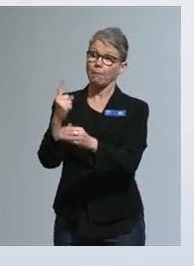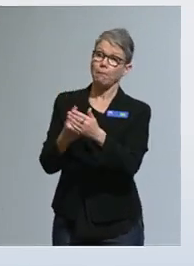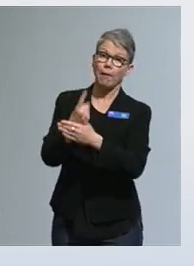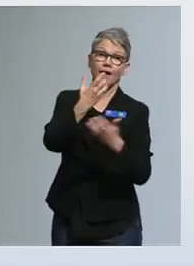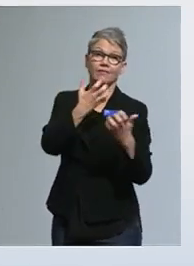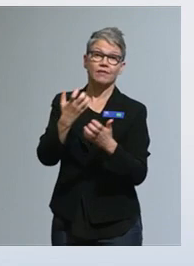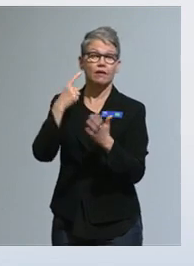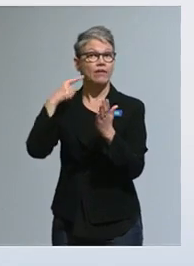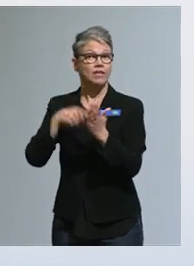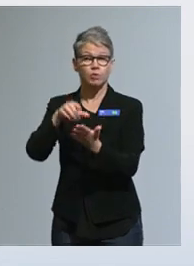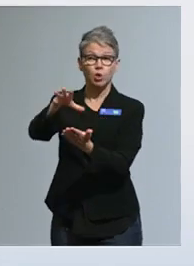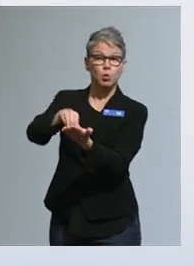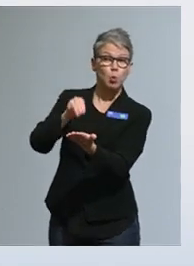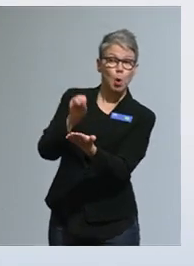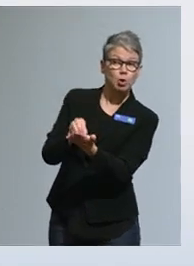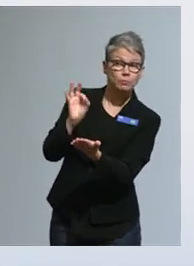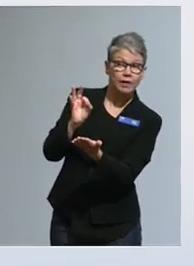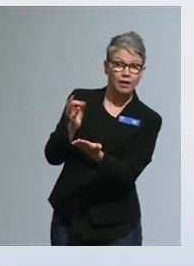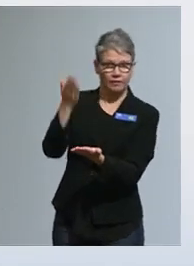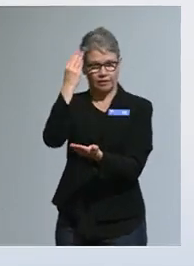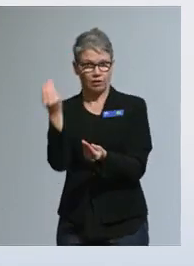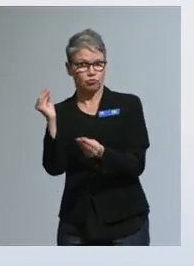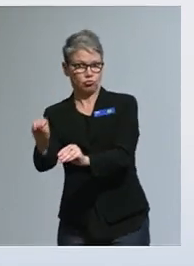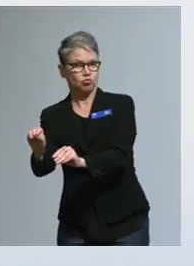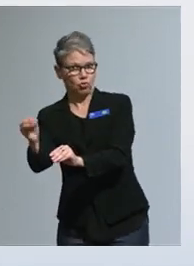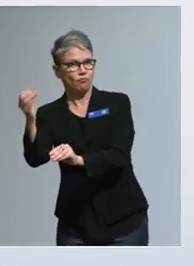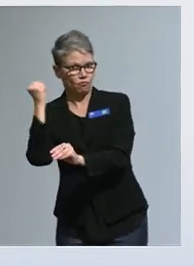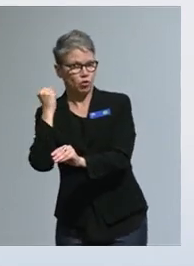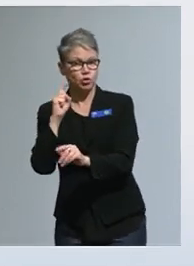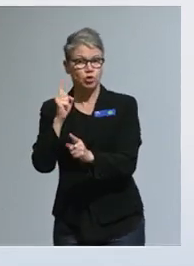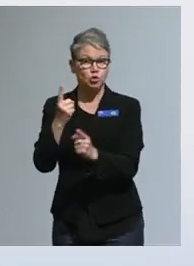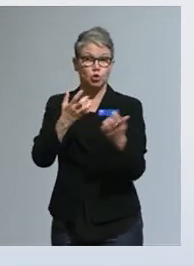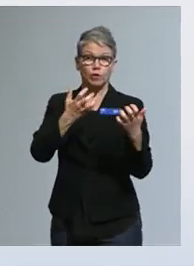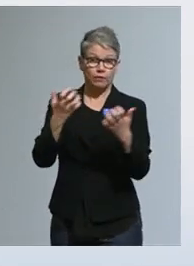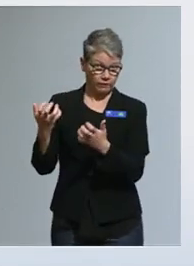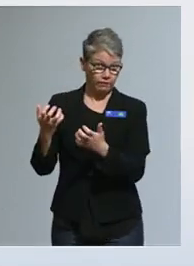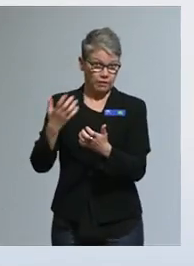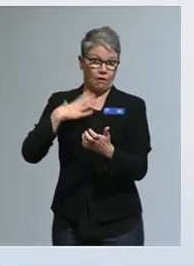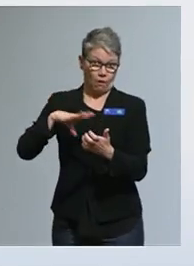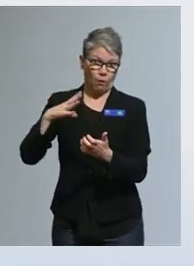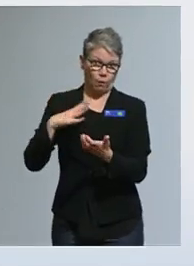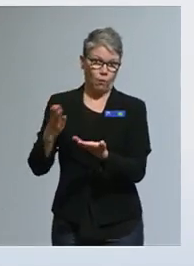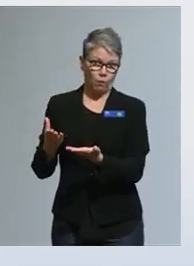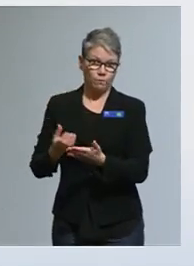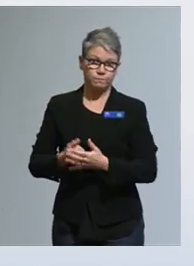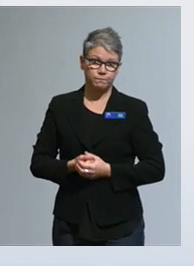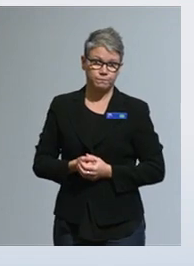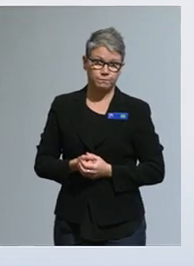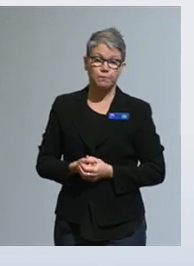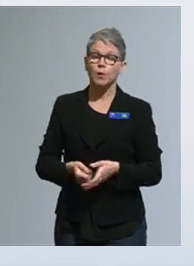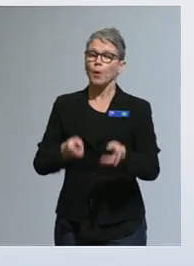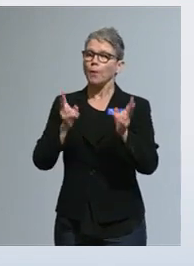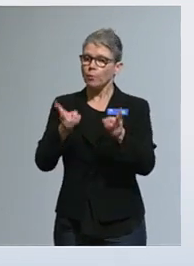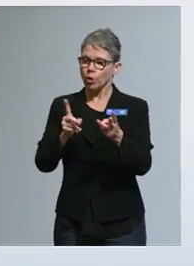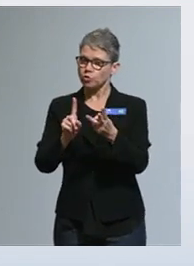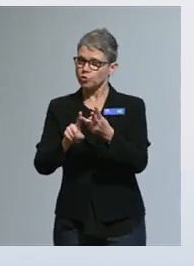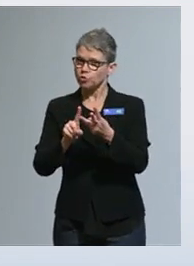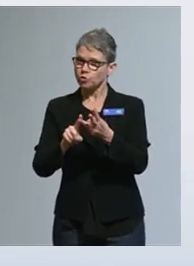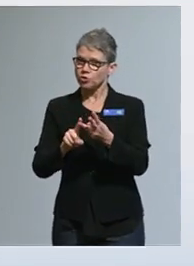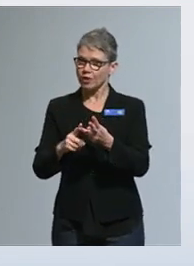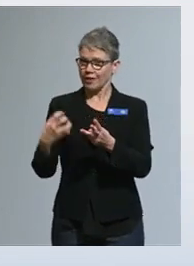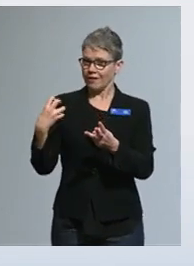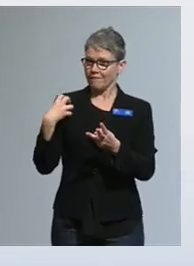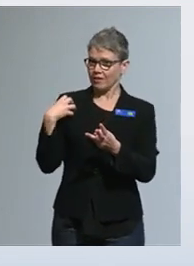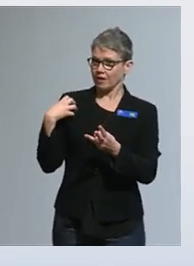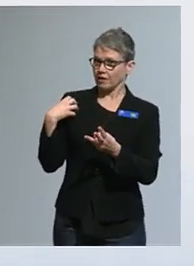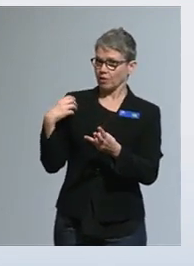tätä tuloksellisuustietoa, jos niin halutaan. Lisäksi kehitämme viranomaisten